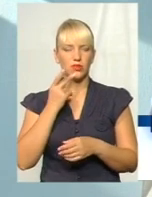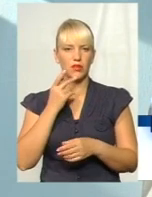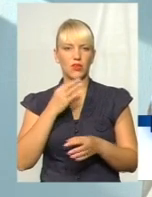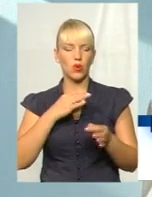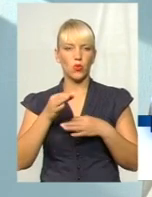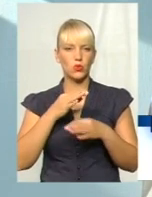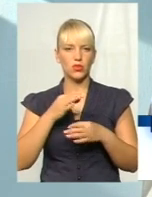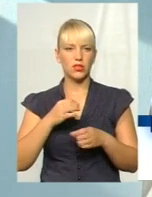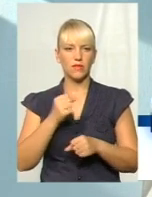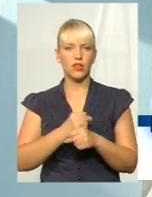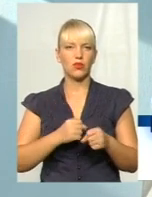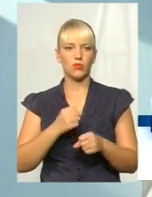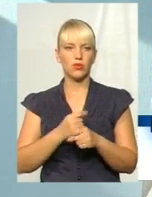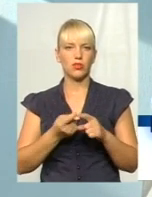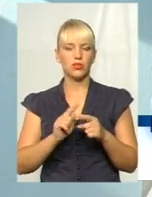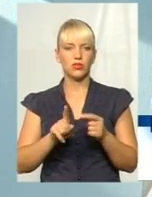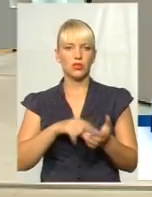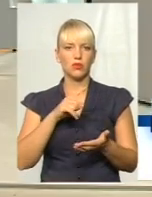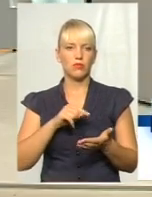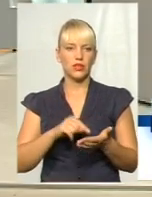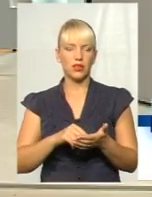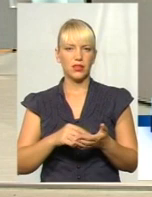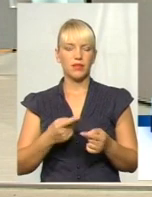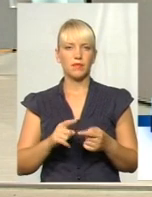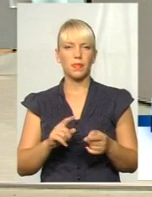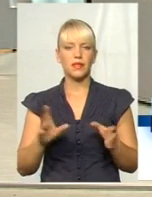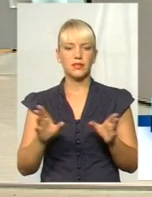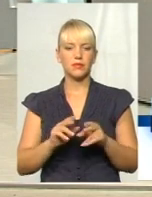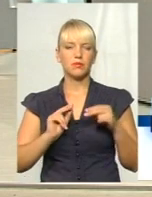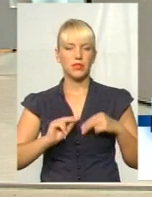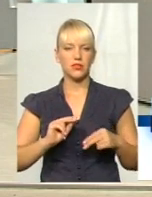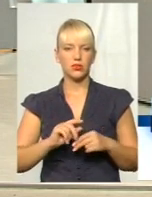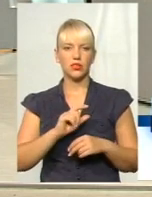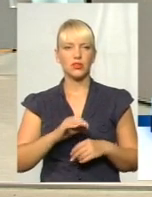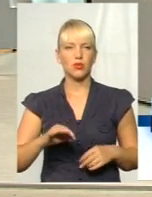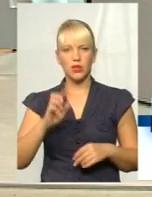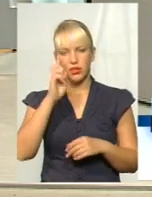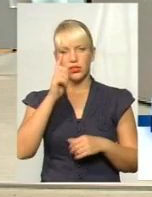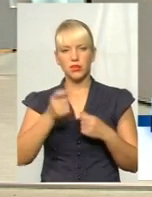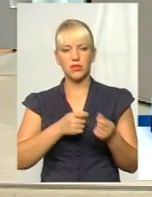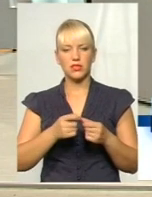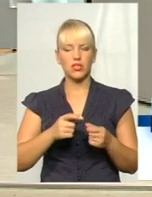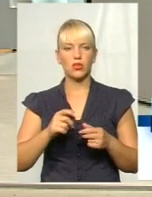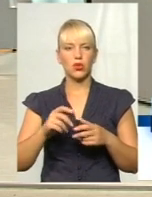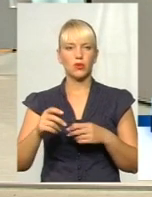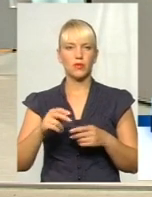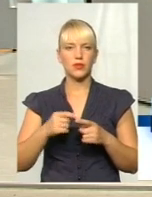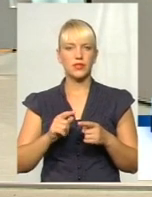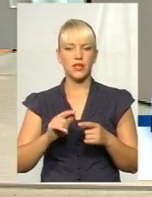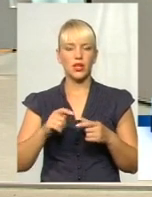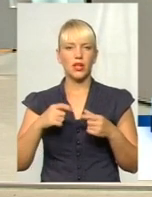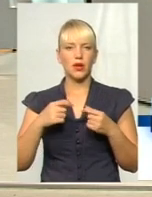робота із цього питання. Тісно співпрацює облдержадміністрація з торгово-промисловою палатою,